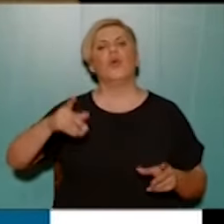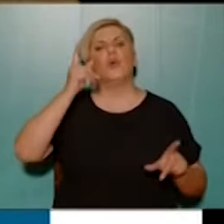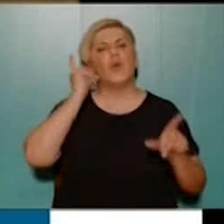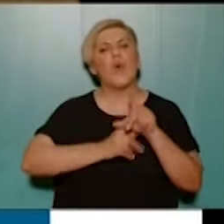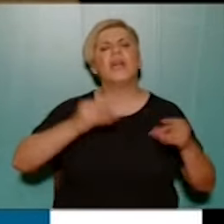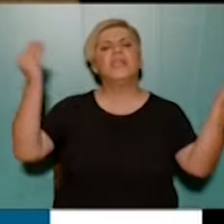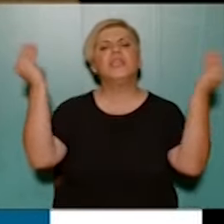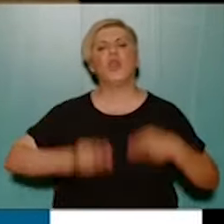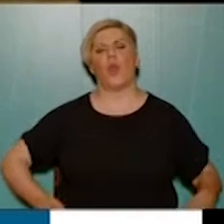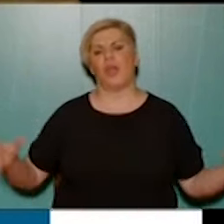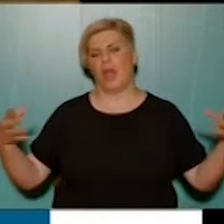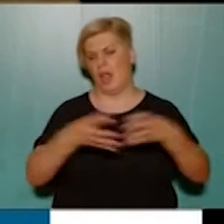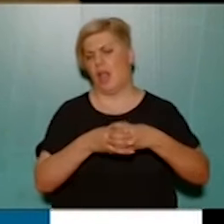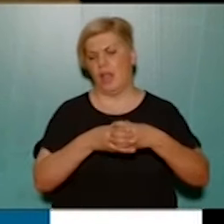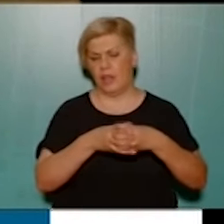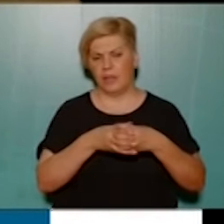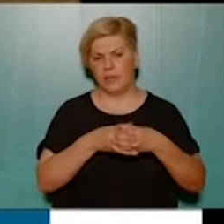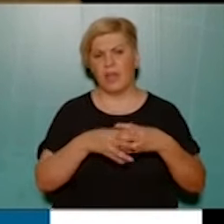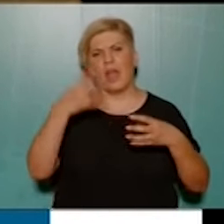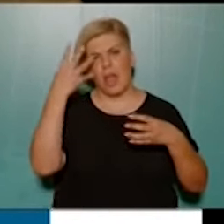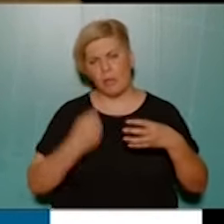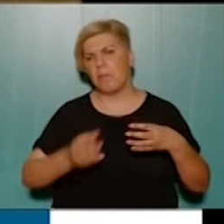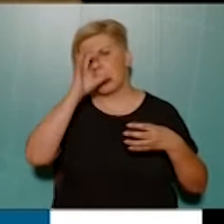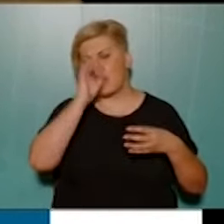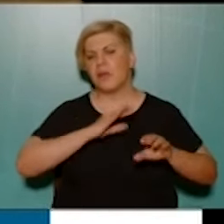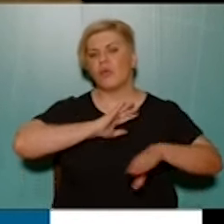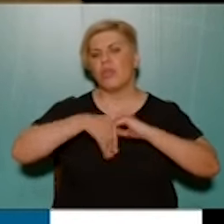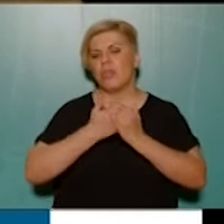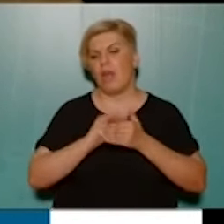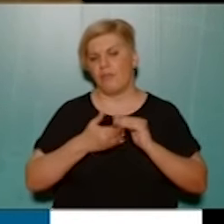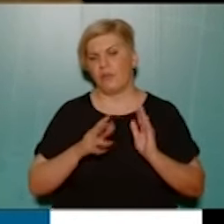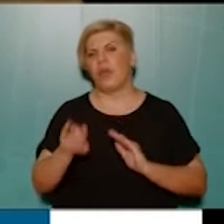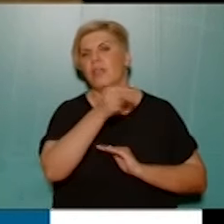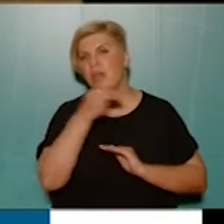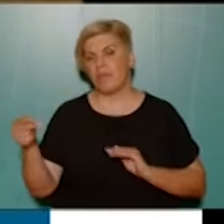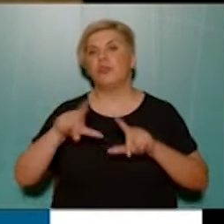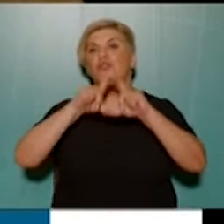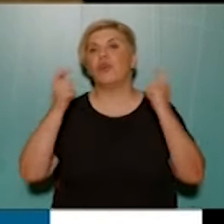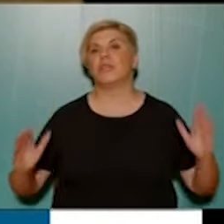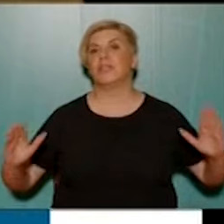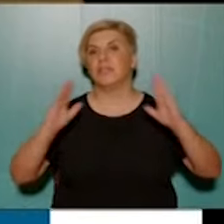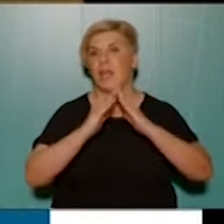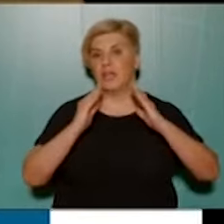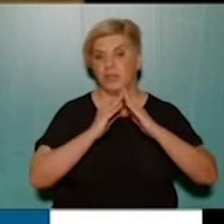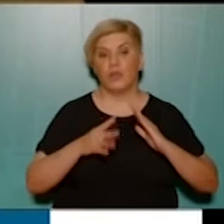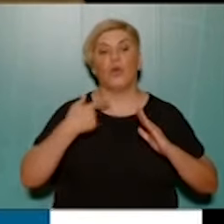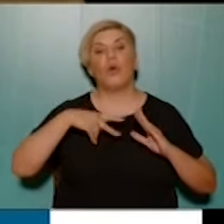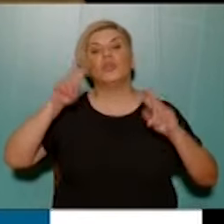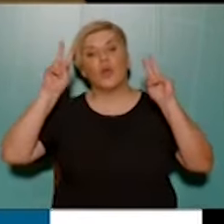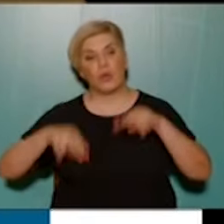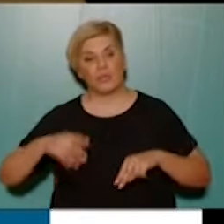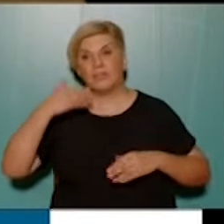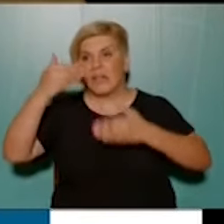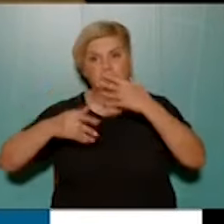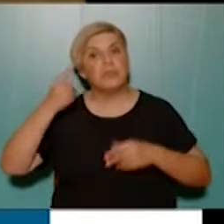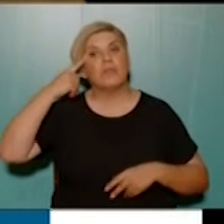συνολικά έχουμε πραγματικό ενδιαφέρον για τα ζητήματα της σχολικής στέγης, άλλωστε χωρίς να γνωρίζουμε αυτές τις